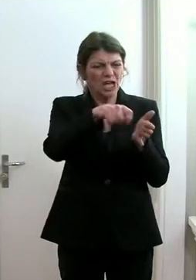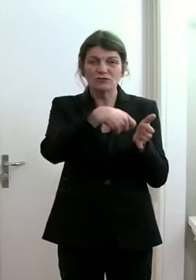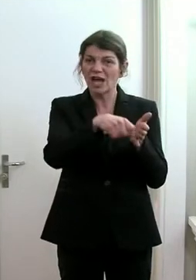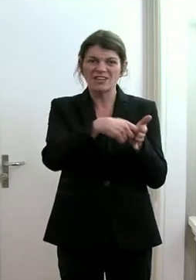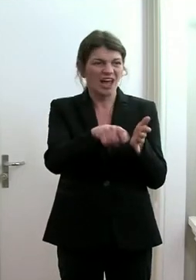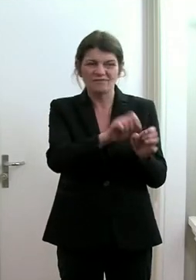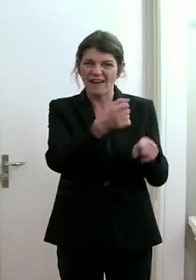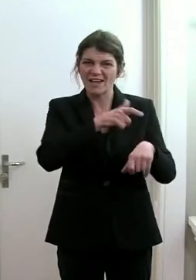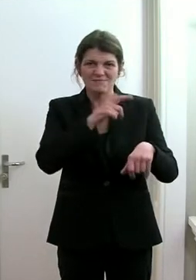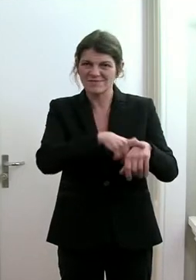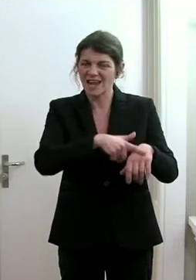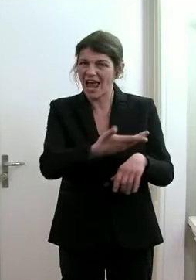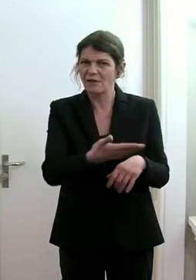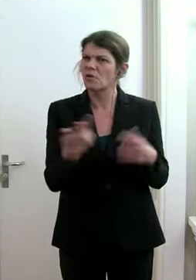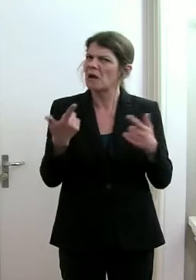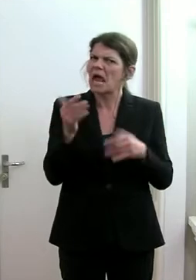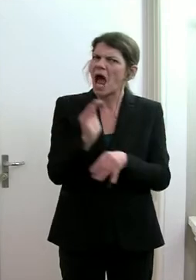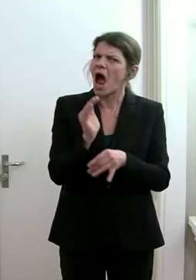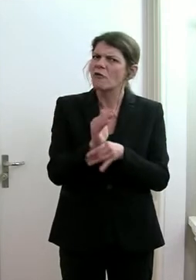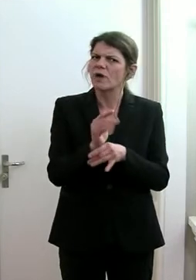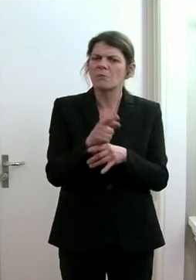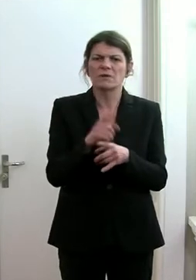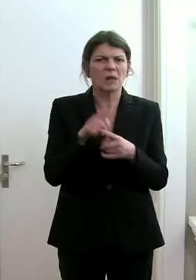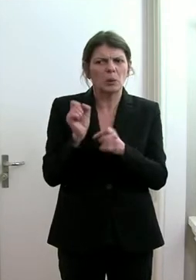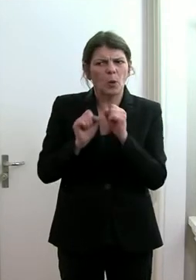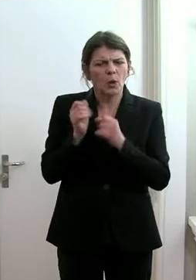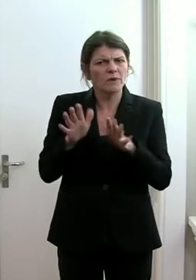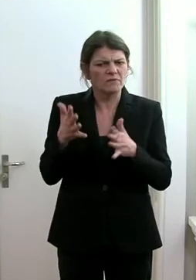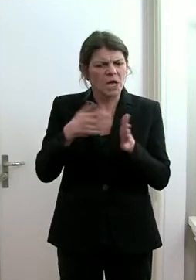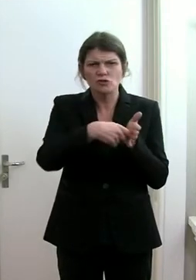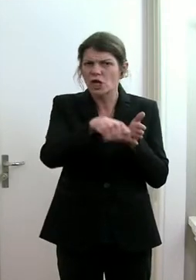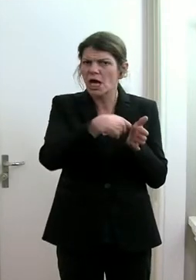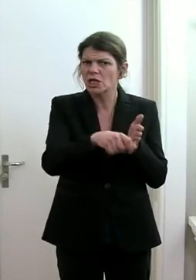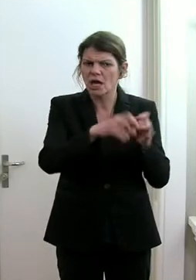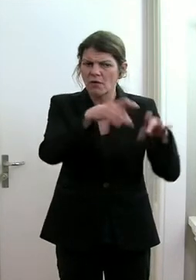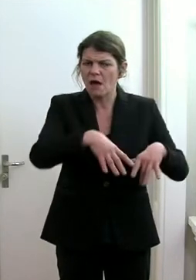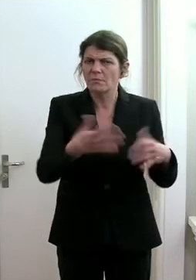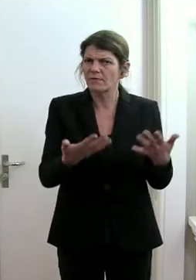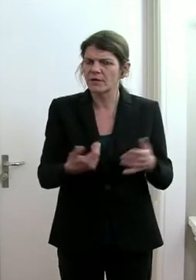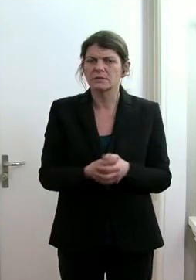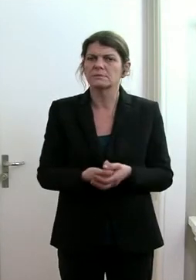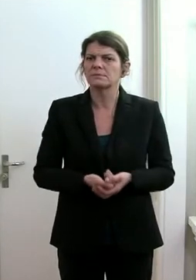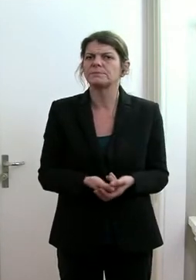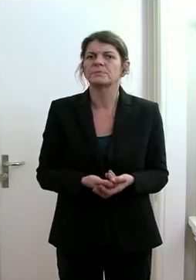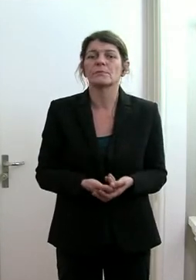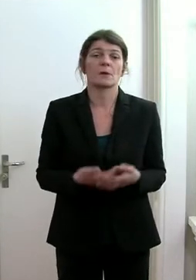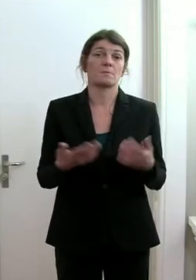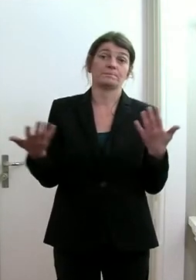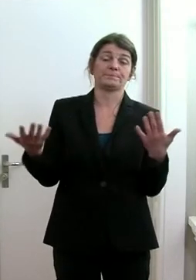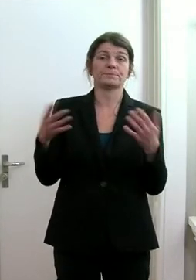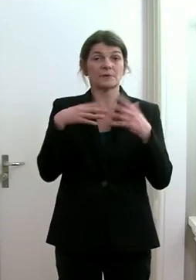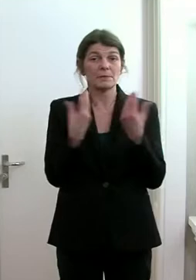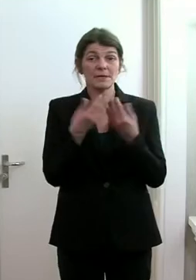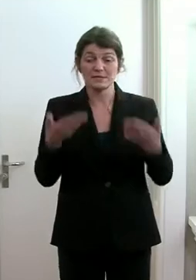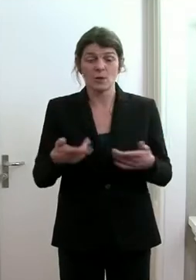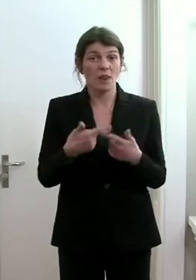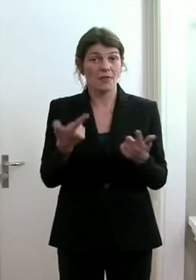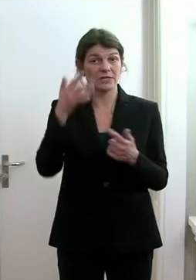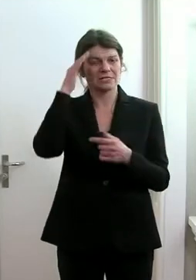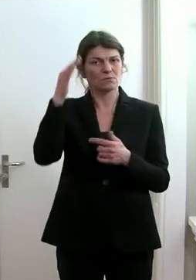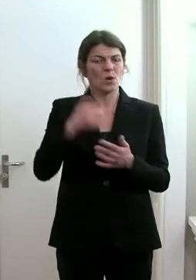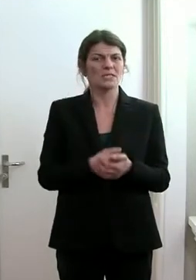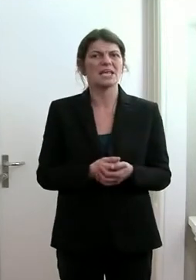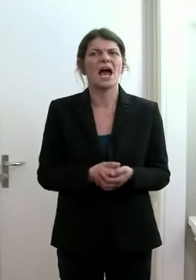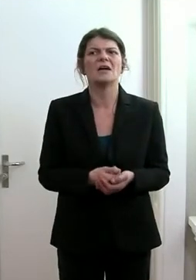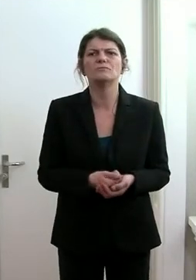Beispiele für solche Aufgaben, die halt dann im Notfall durchseite geschoben werden? Grundsätzlich ist es so, dass die Landespolizei